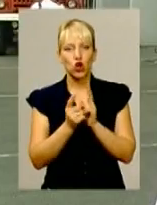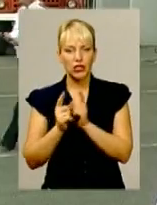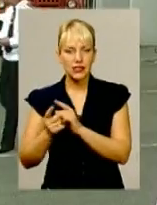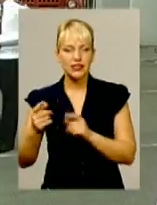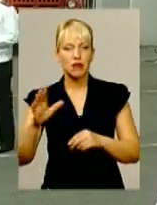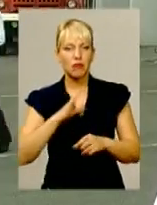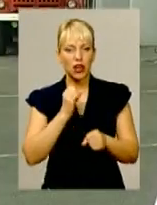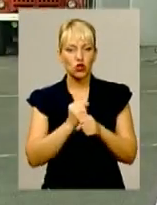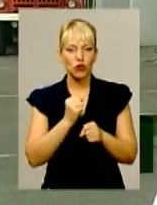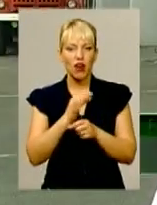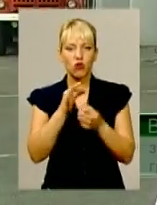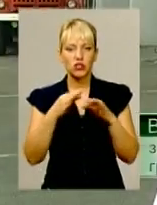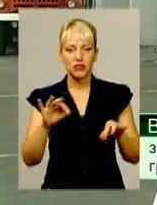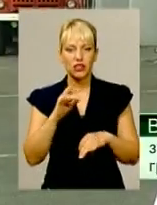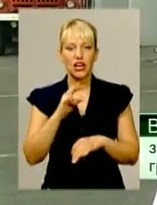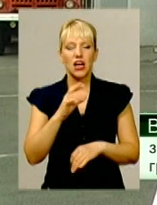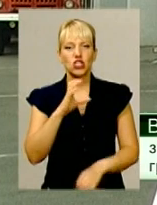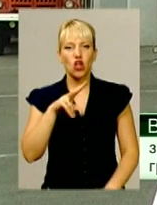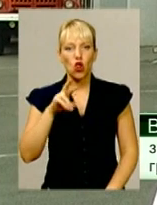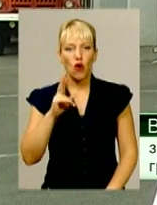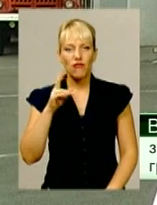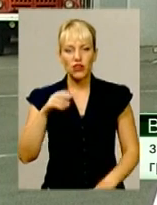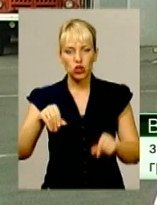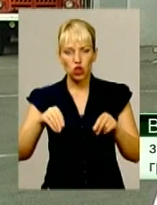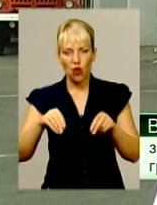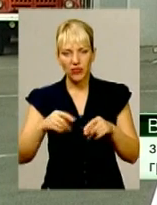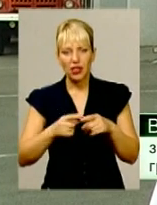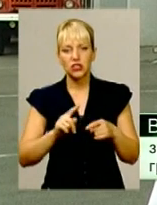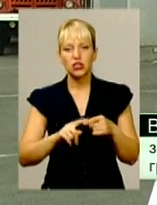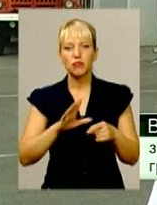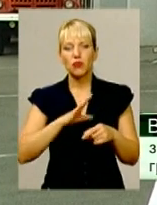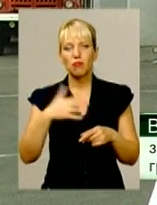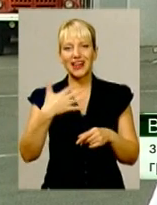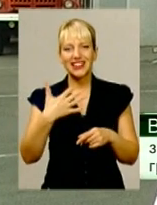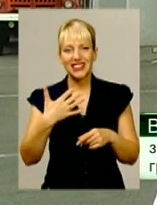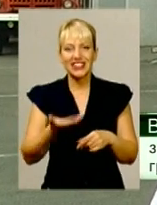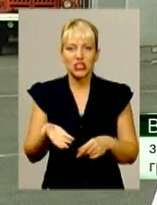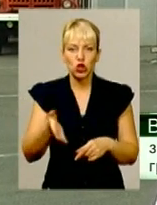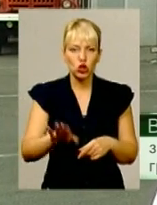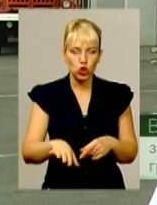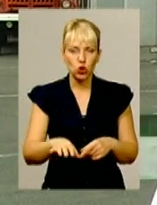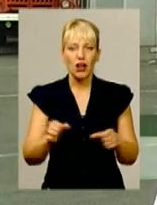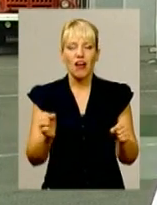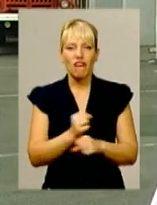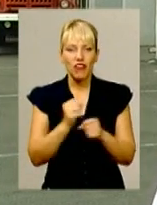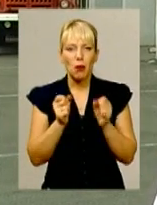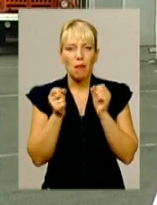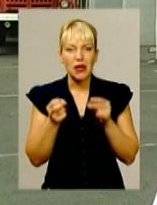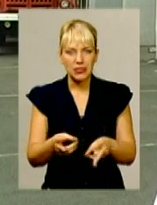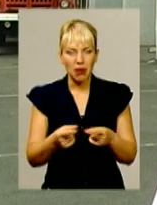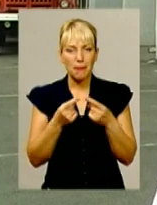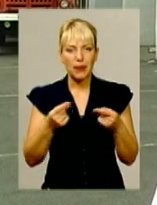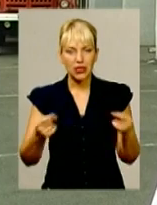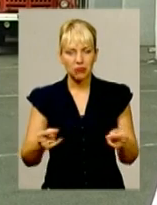Там піротехнічним розрахунком було знищено близько 250 одиниць вибухонебезпечних предметів, сучасних вже